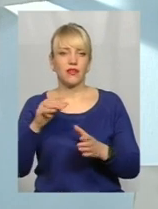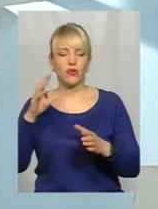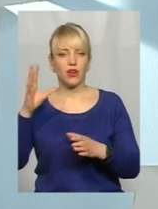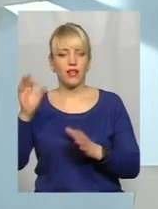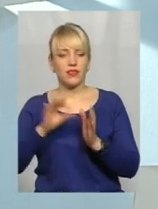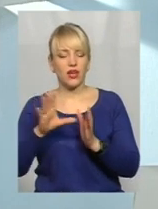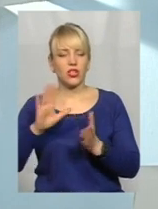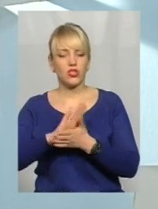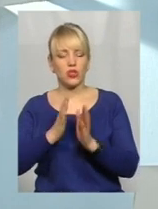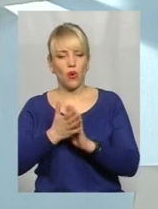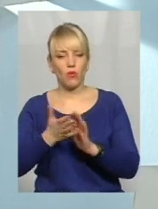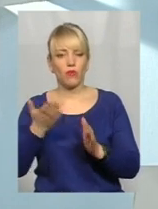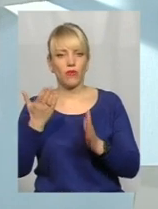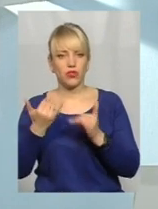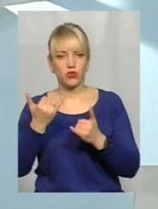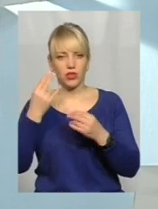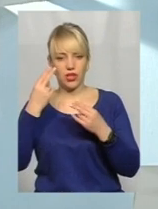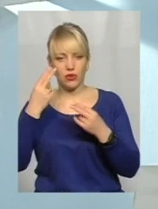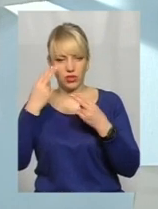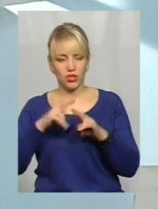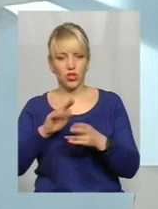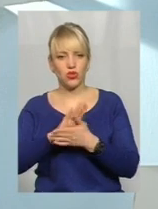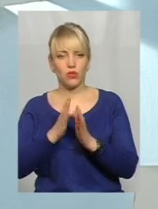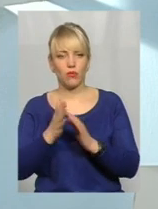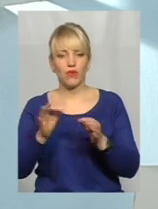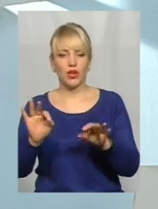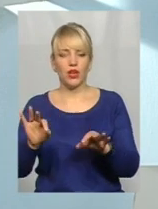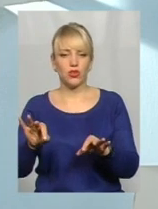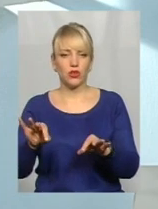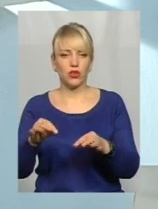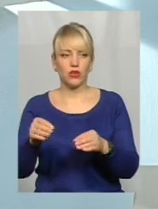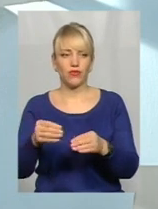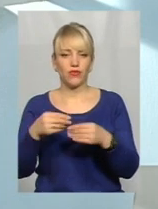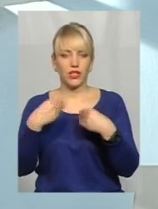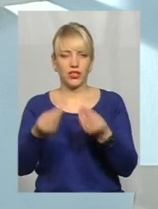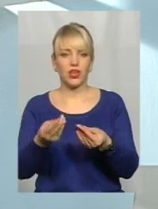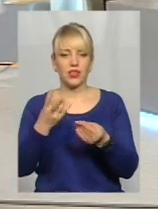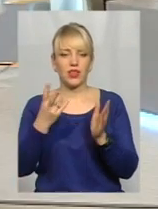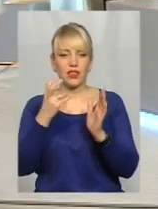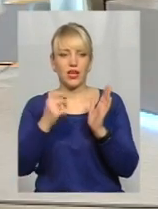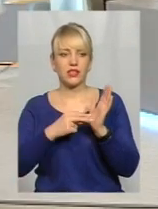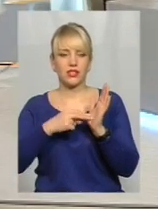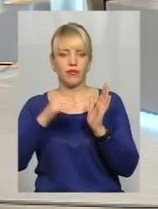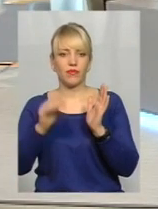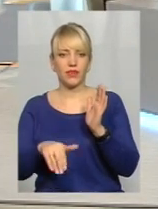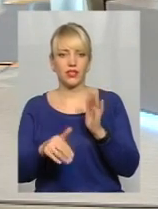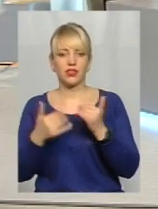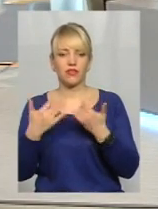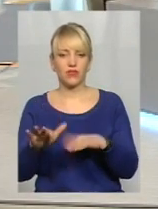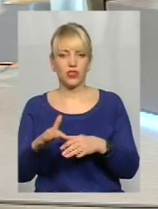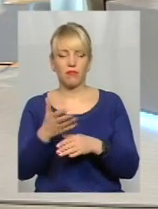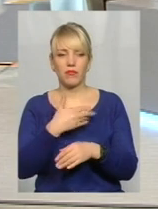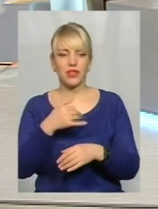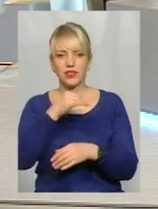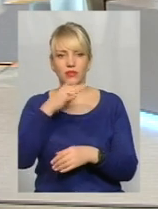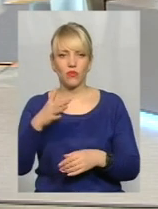врахуйте, що зараз технічні умови дозволи, тобто видані вже більш, ніж на 7 тисяч, тобто вже апріорі ми не